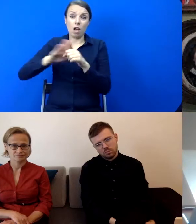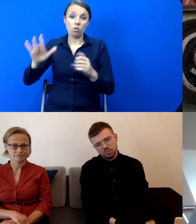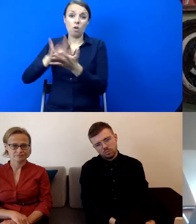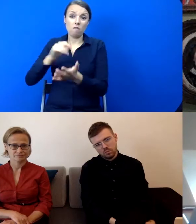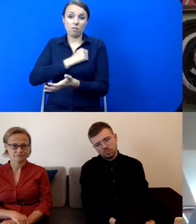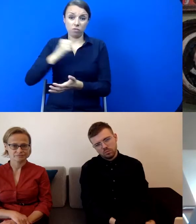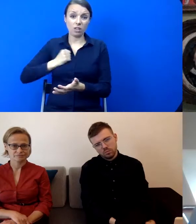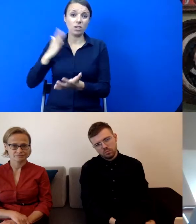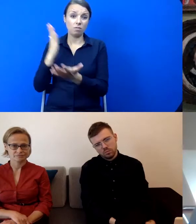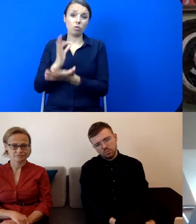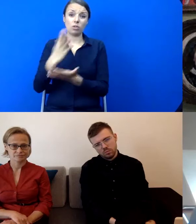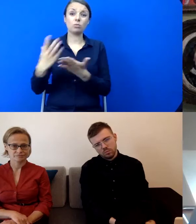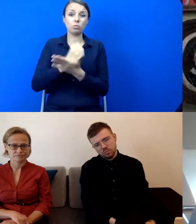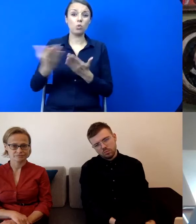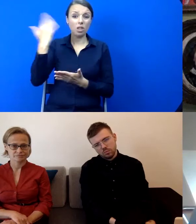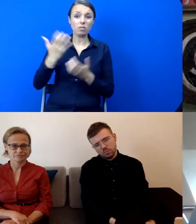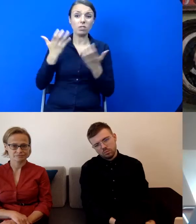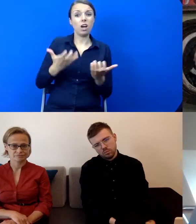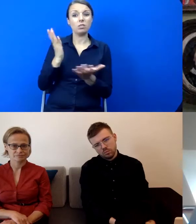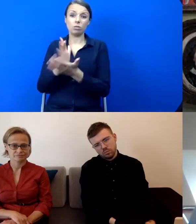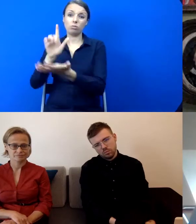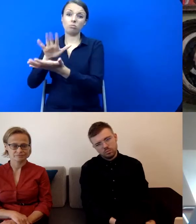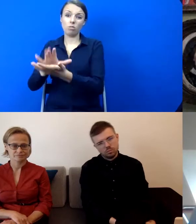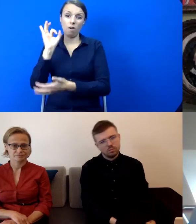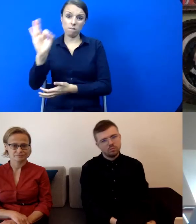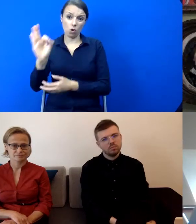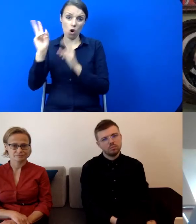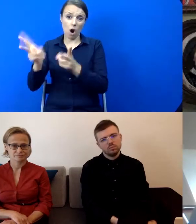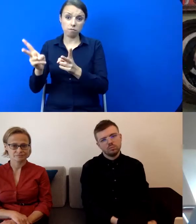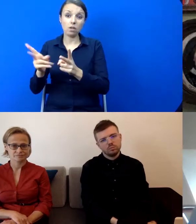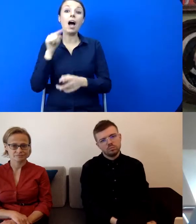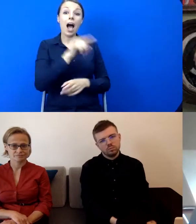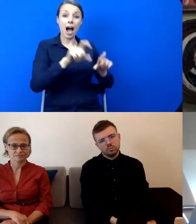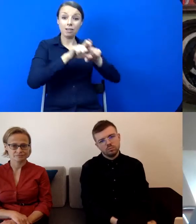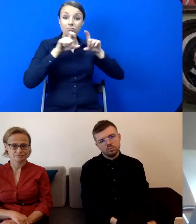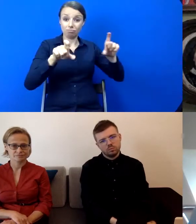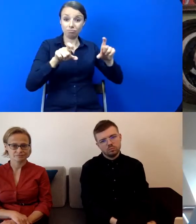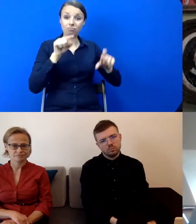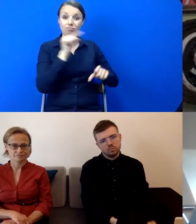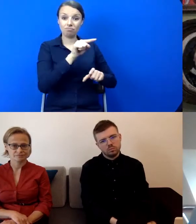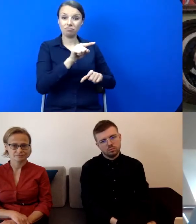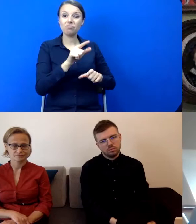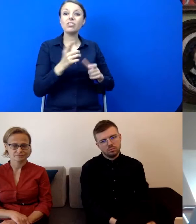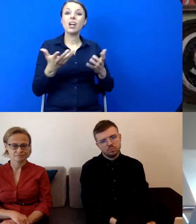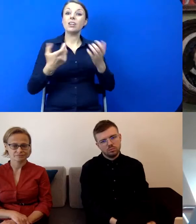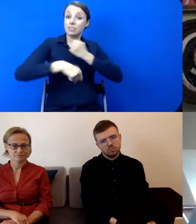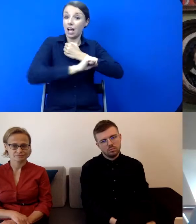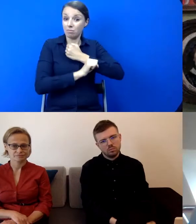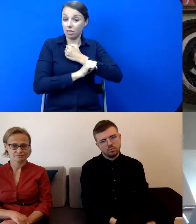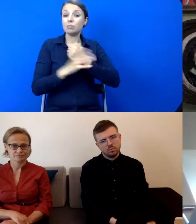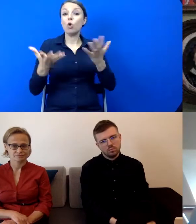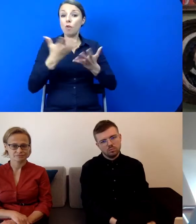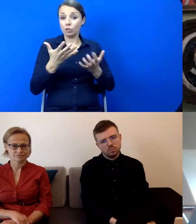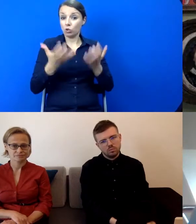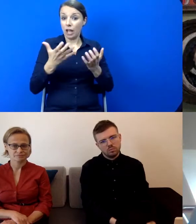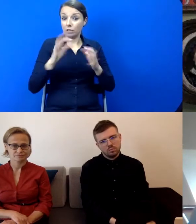Natomiast w miejsce Zachęty, miejsce Towarzystwa Zachęty Sztuk Pięknych, powołano instytucję, która zresztą bardzo przyczyniła